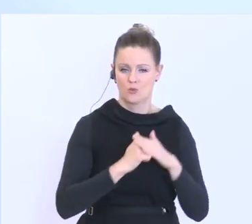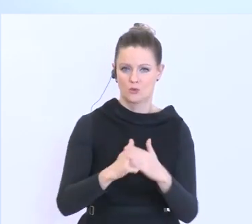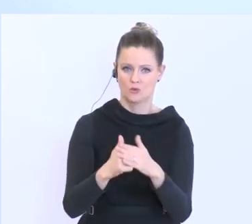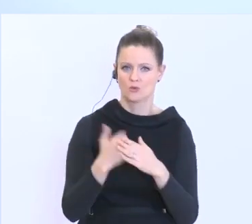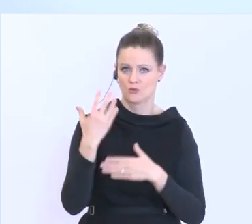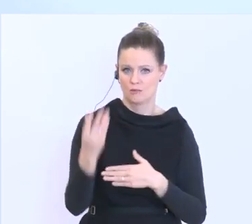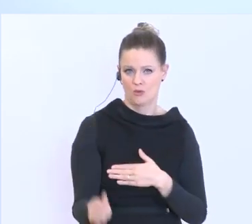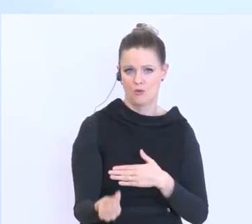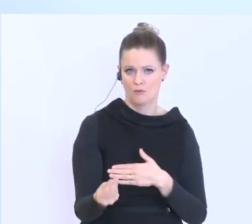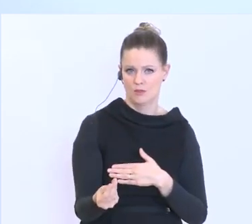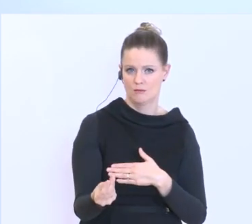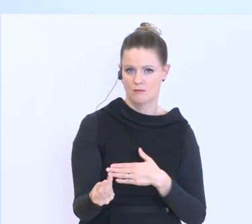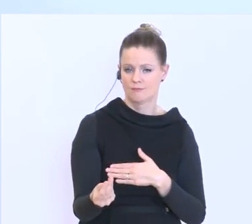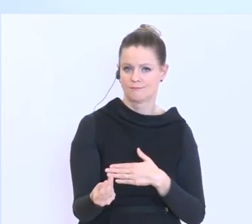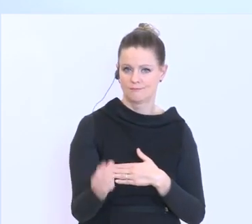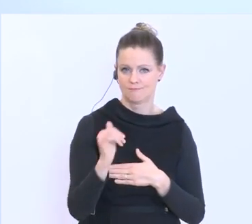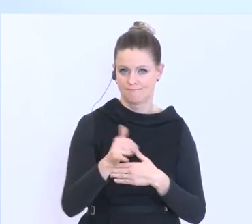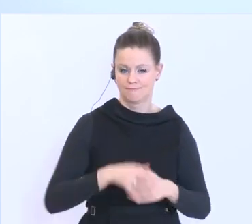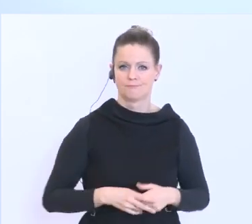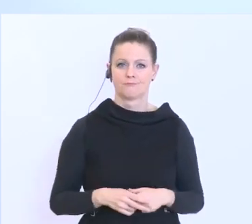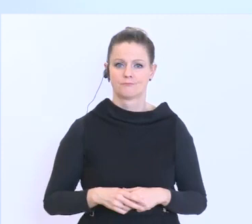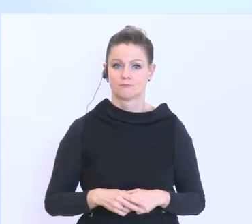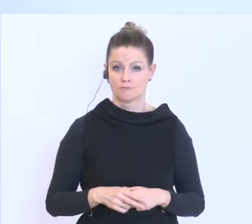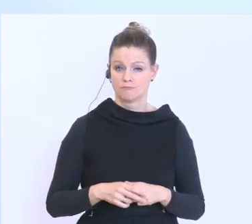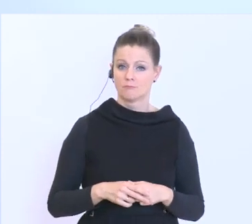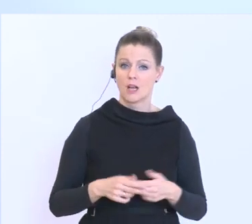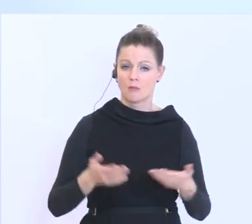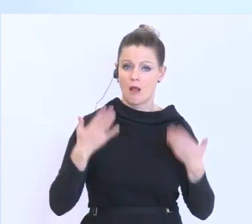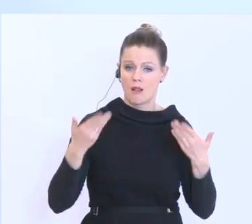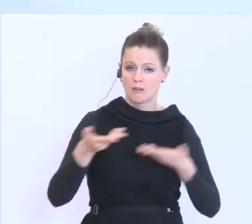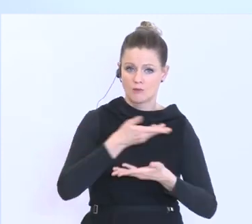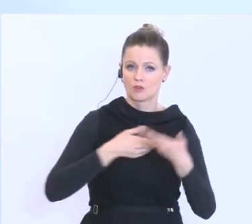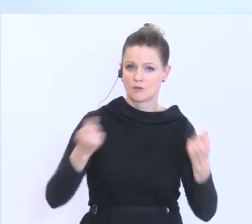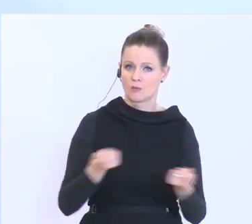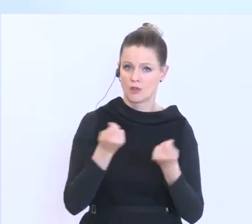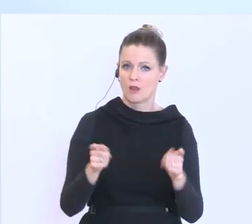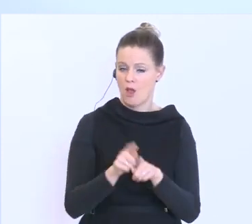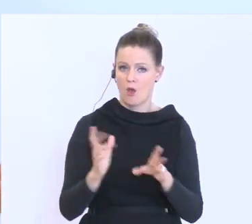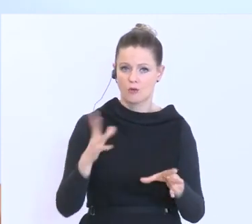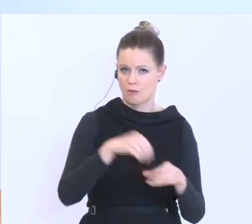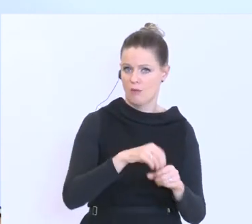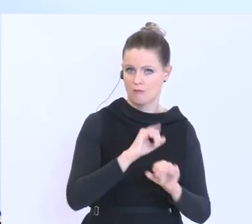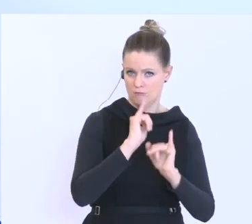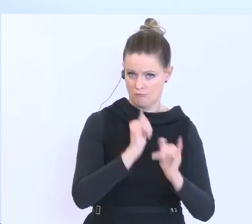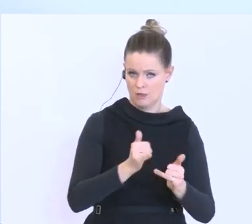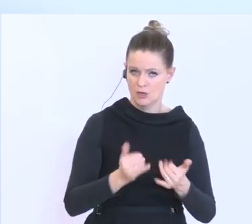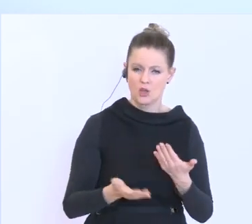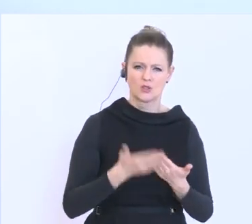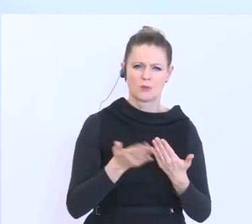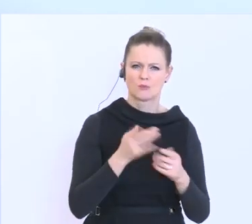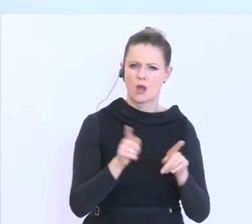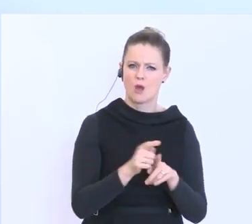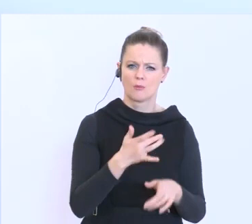gewährleistet. Aber landwirtschaftliche Betriebe sind hier natürlich auch umfasst. Es betrifft beispielsweise,